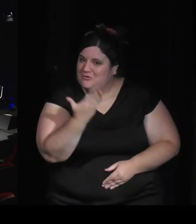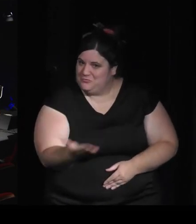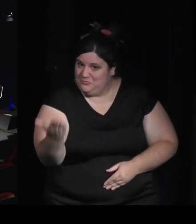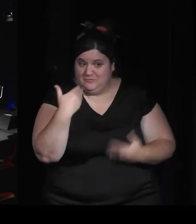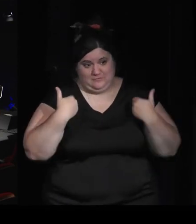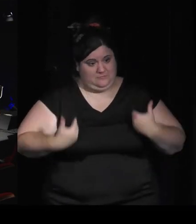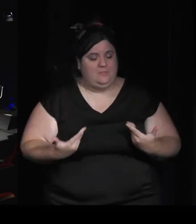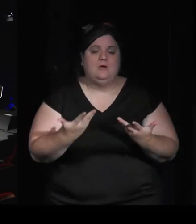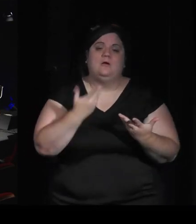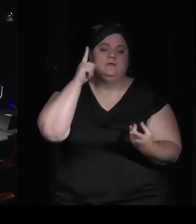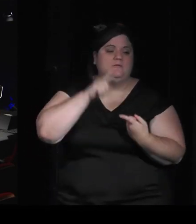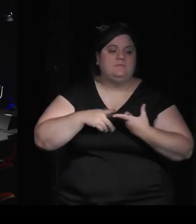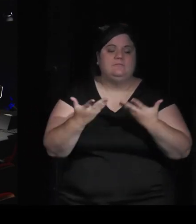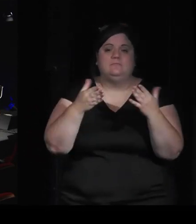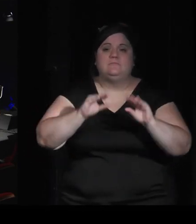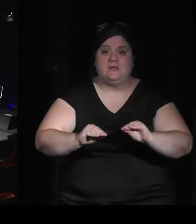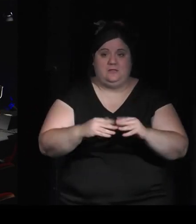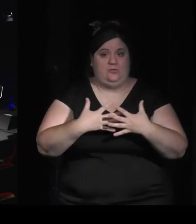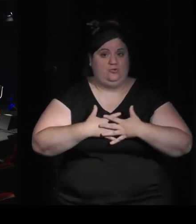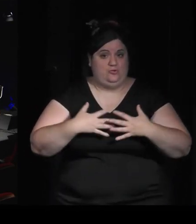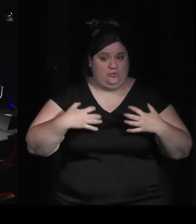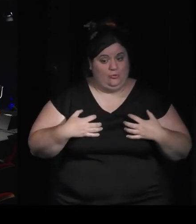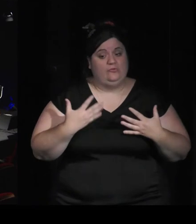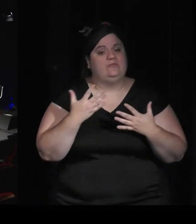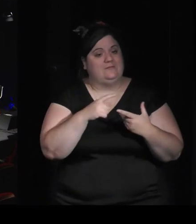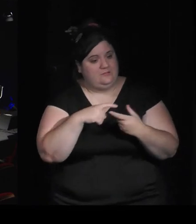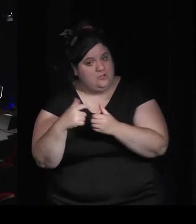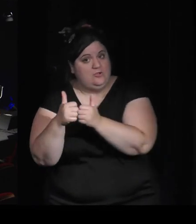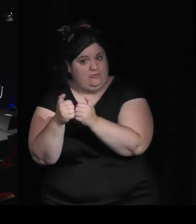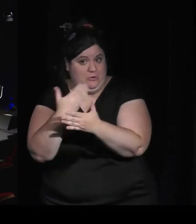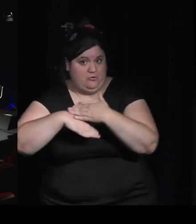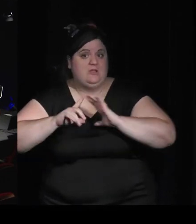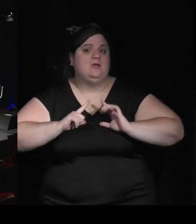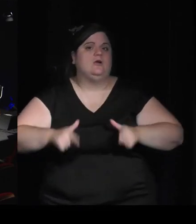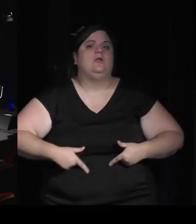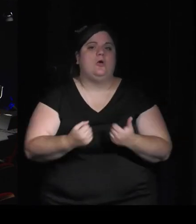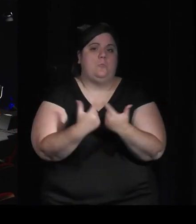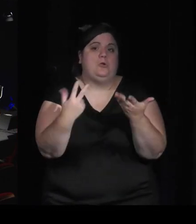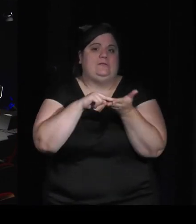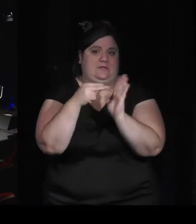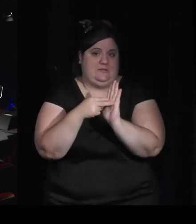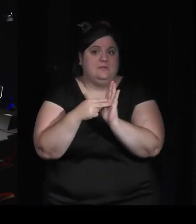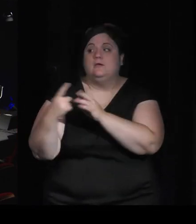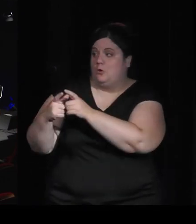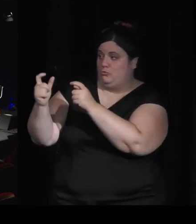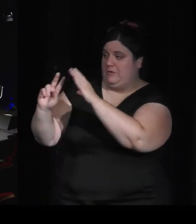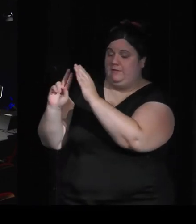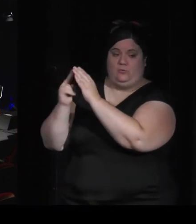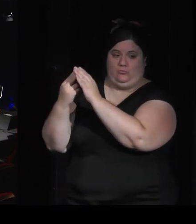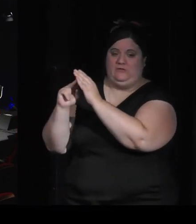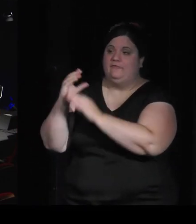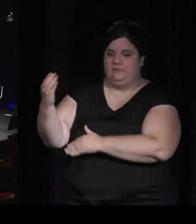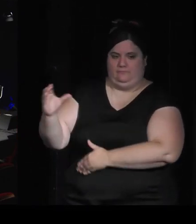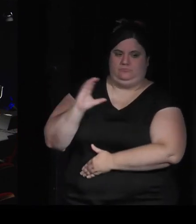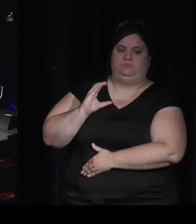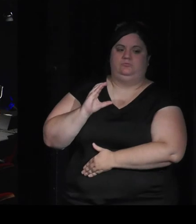Science et Jeux Vidéo qui est à l'école Polytechnique grâce au mécénat d'Ubisoft et je remercie donc Nathanael et toutes